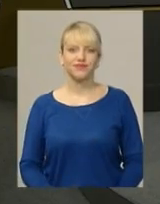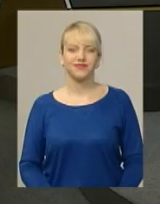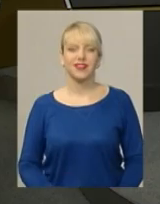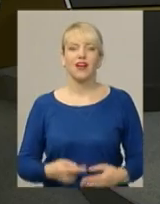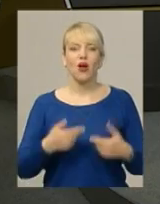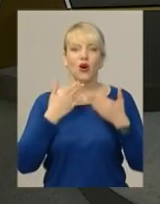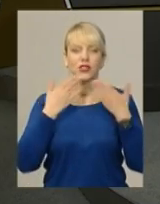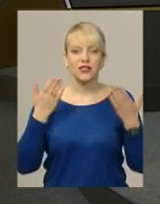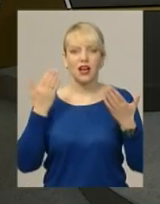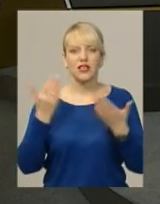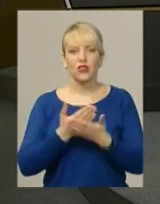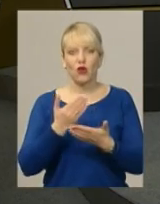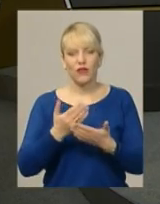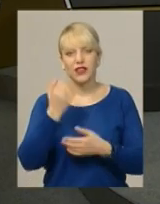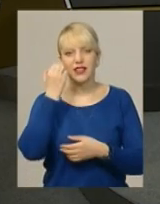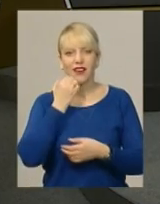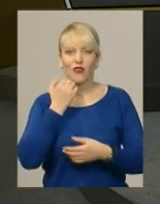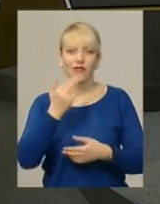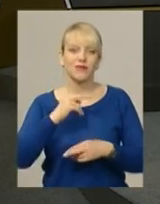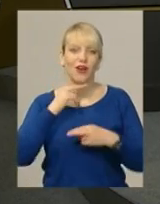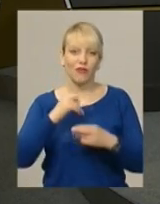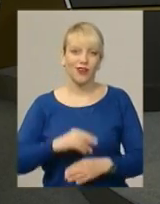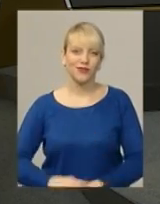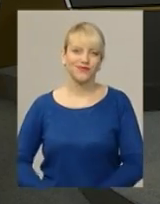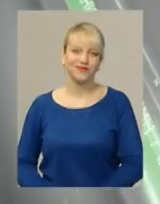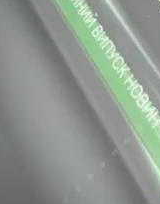Це остання новина випуску. Ми дякуємо вам за увагу.